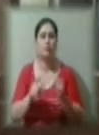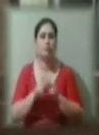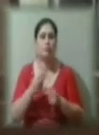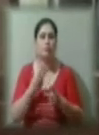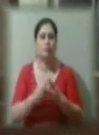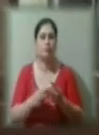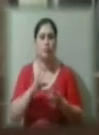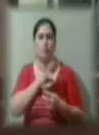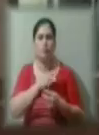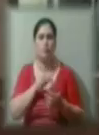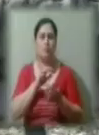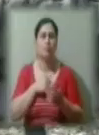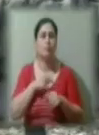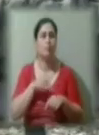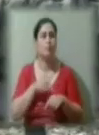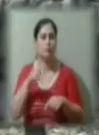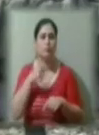причуття, говорить Адем Бекіров.